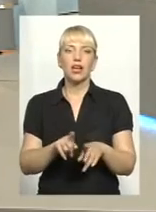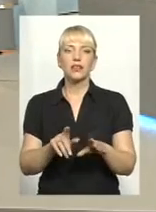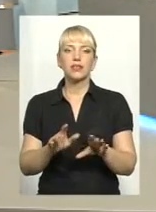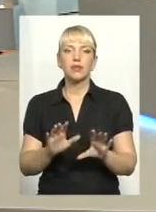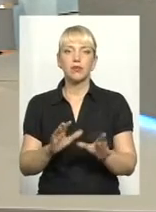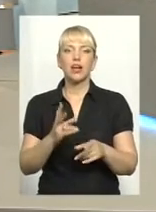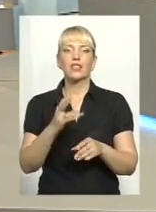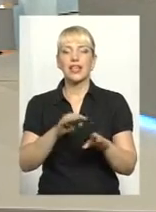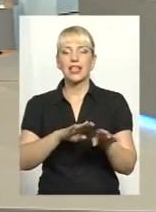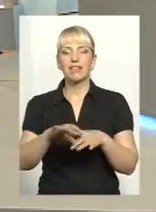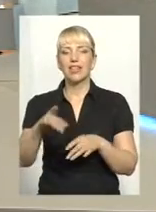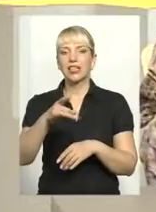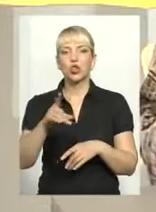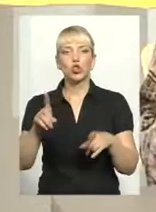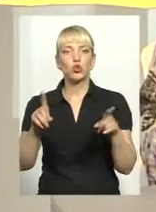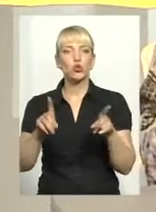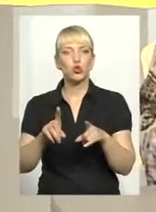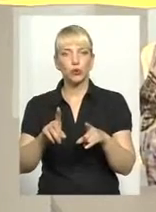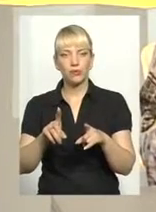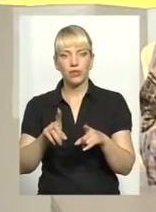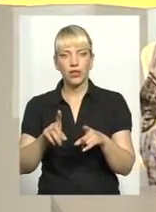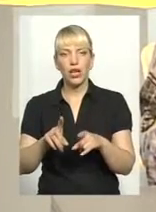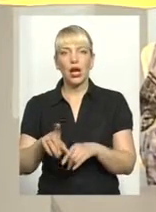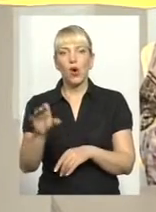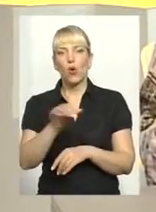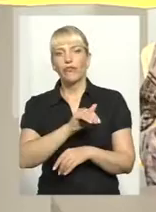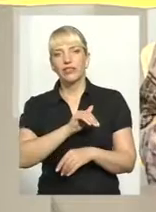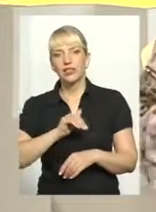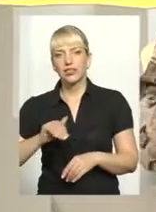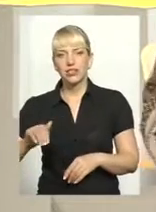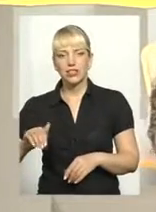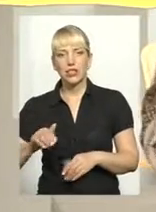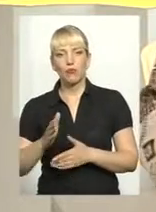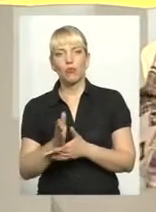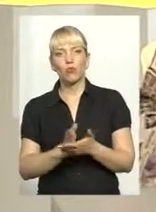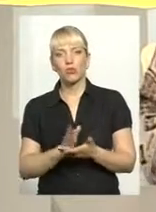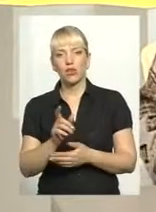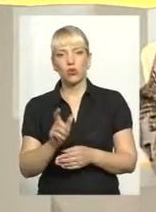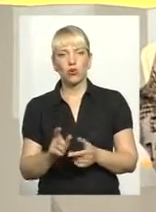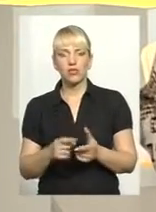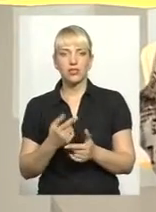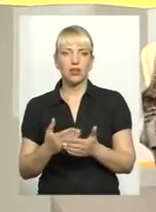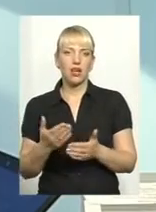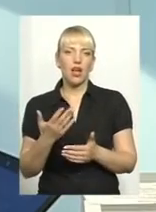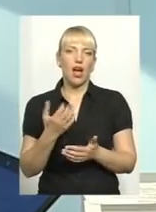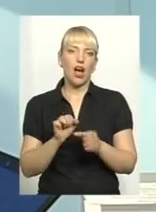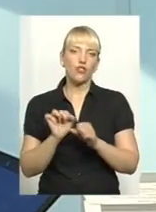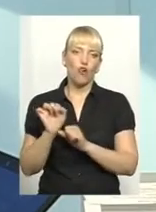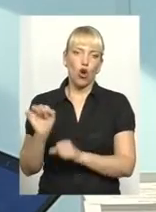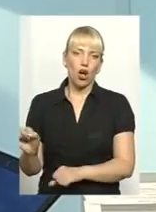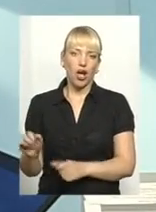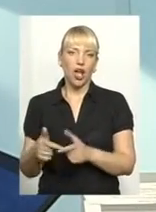на рівні регіональному, що офіційно посадовець, чи то адвокат, чи то суддя